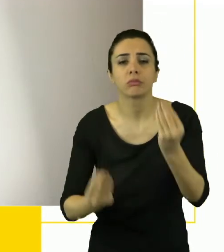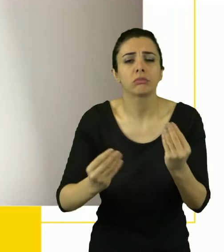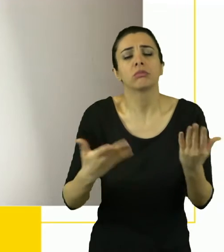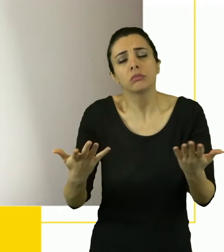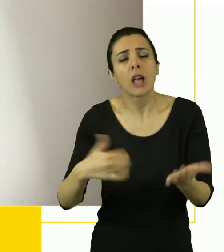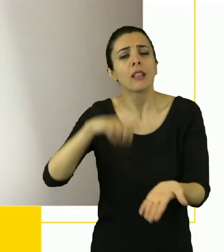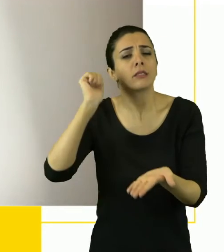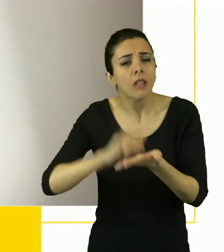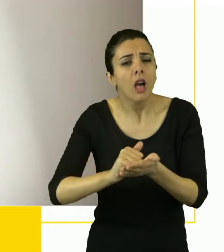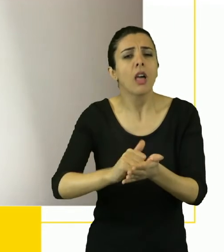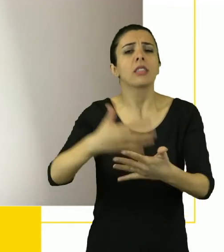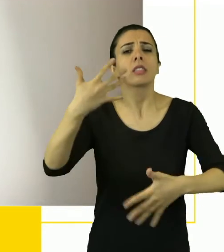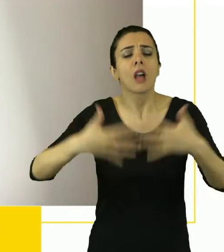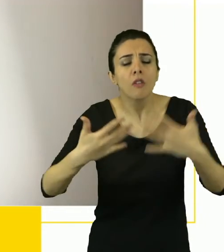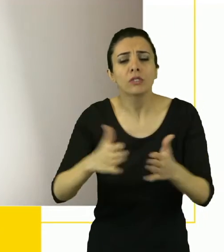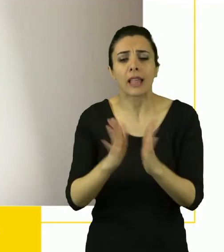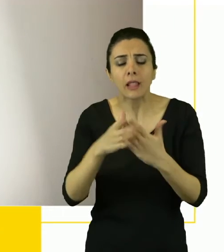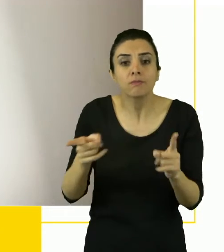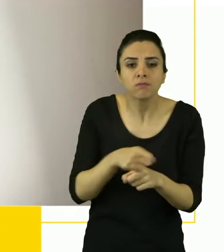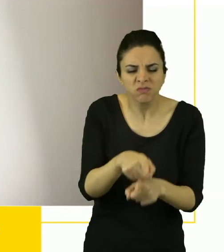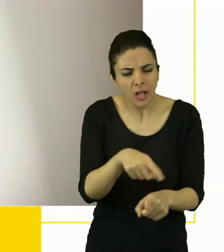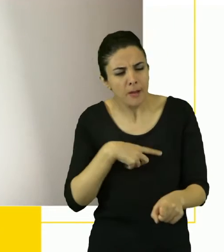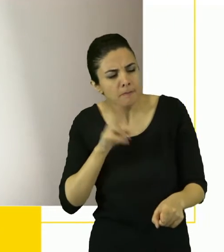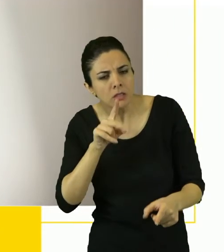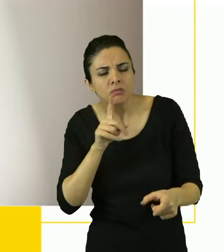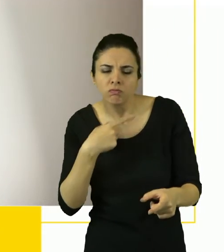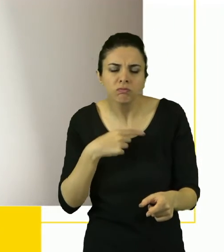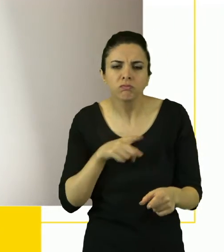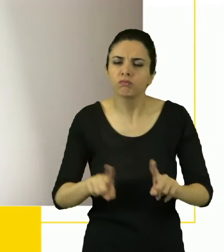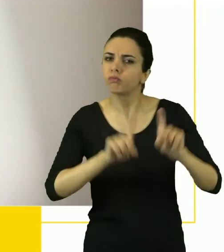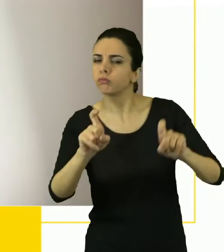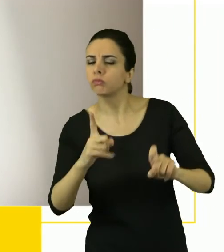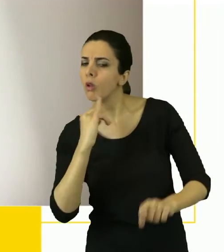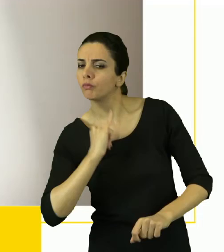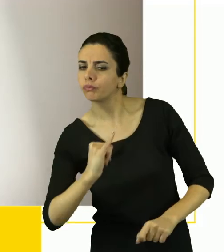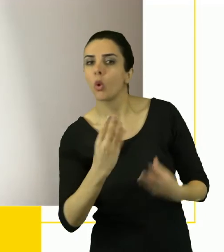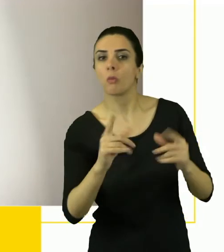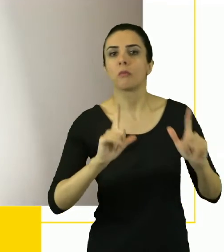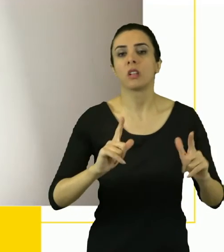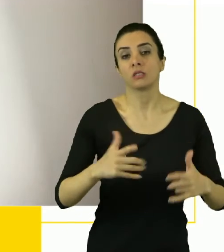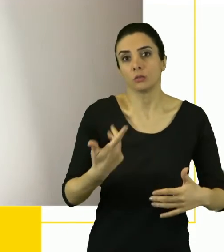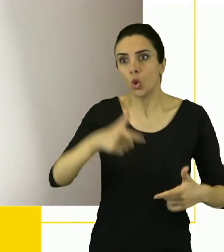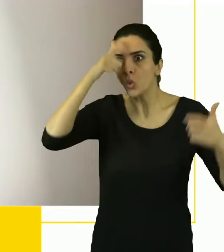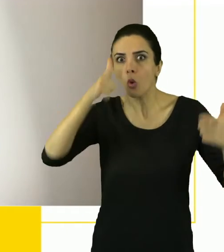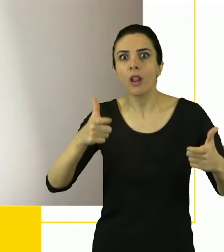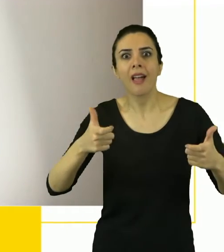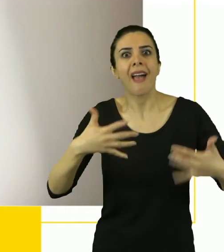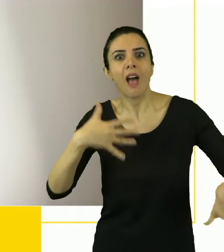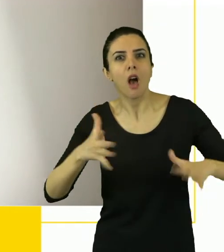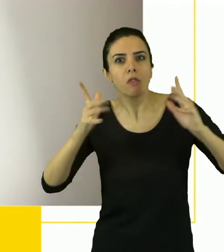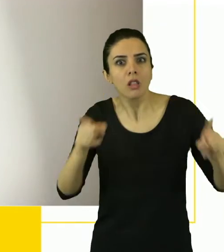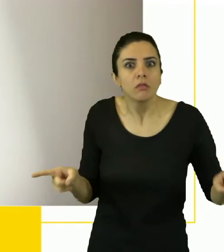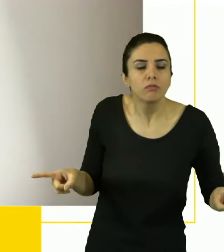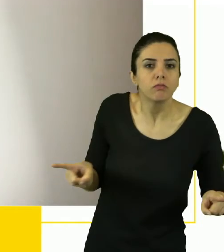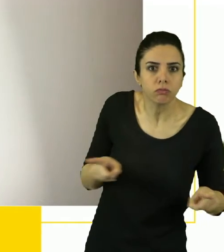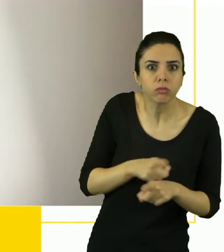kitaplarında bunu sorgulamak gerekiyor. Ve tabii Türkiye'deki engelli hareketi, sakat hareketi gittikçe güçleniyor. Örgütlü